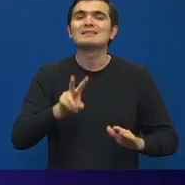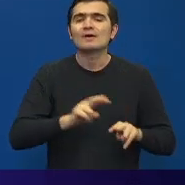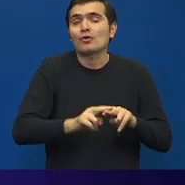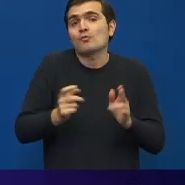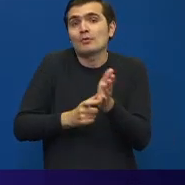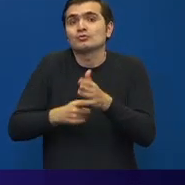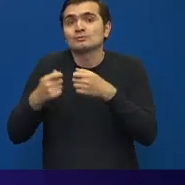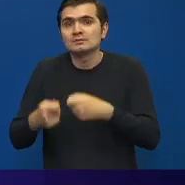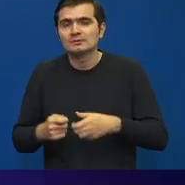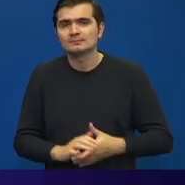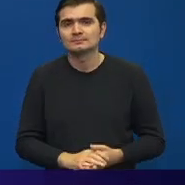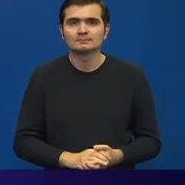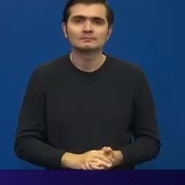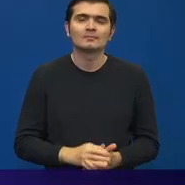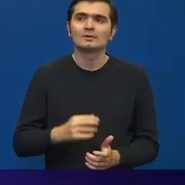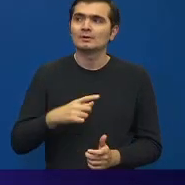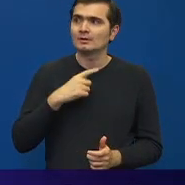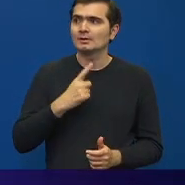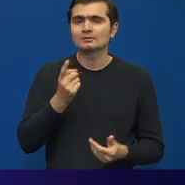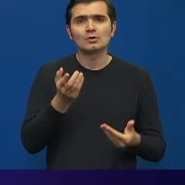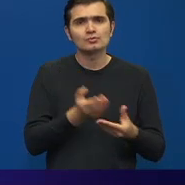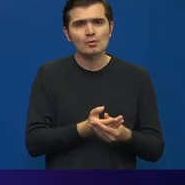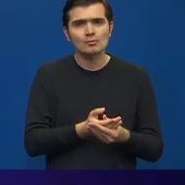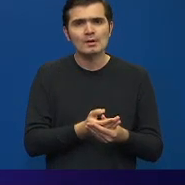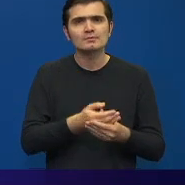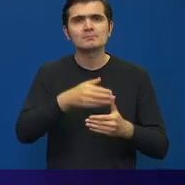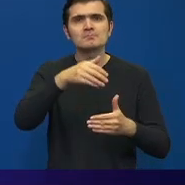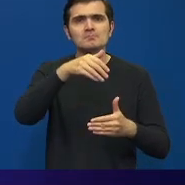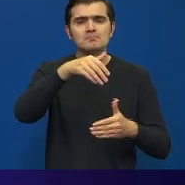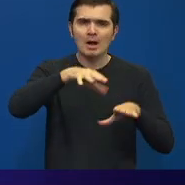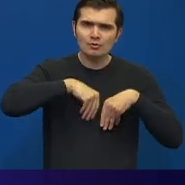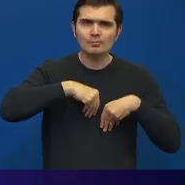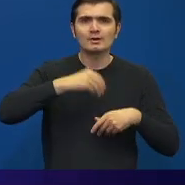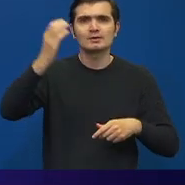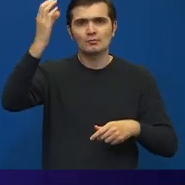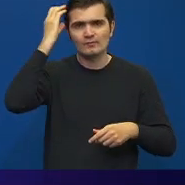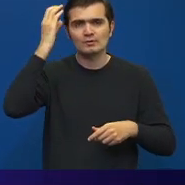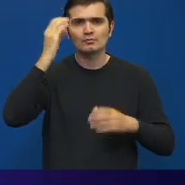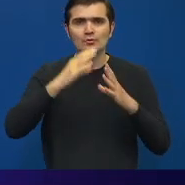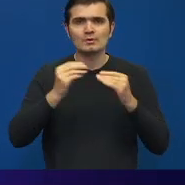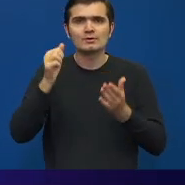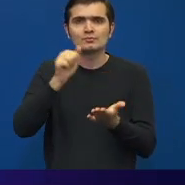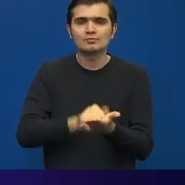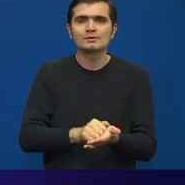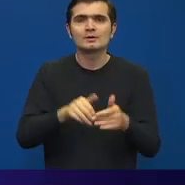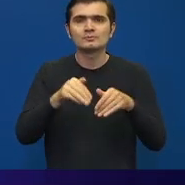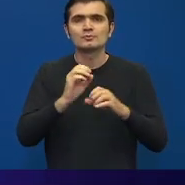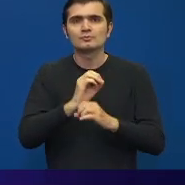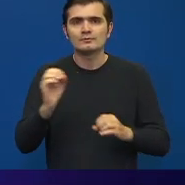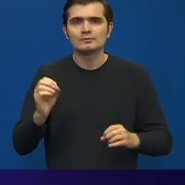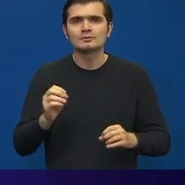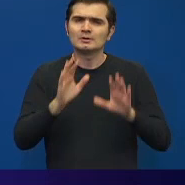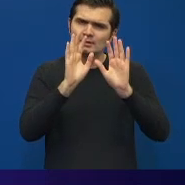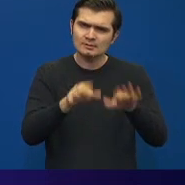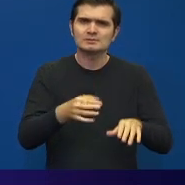Este un document adoptat de Guvernul României și publicat în monitorul oficial. Lăsați-mă să vă spun ce scrie în